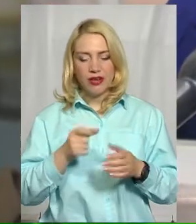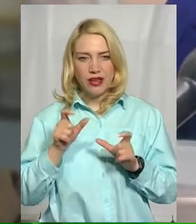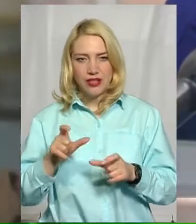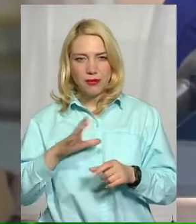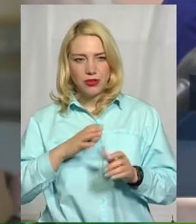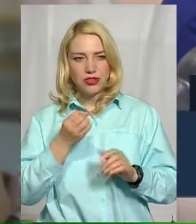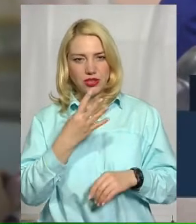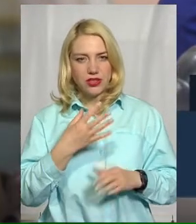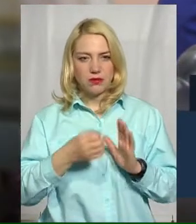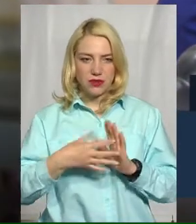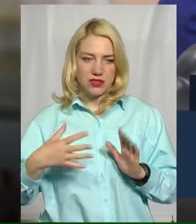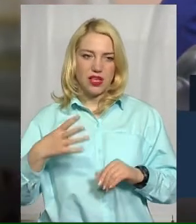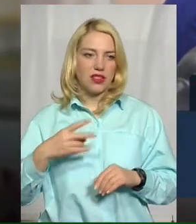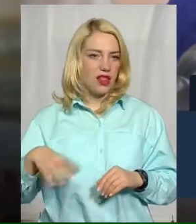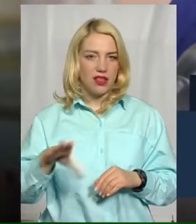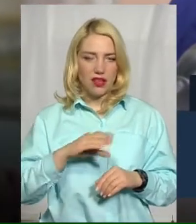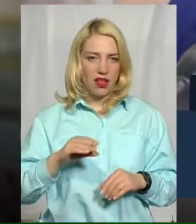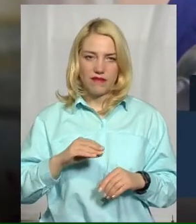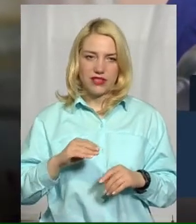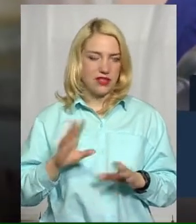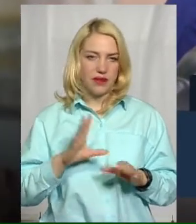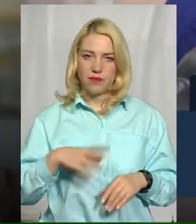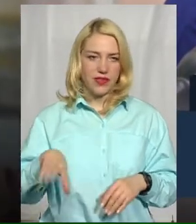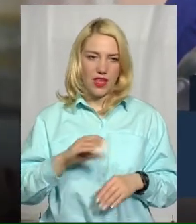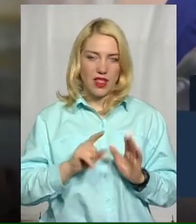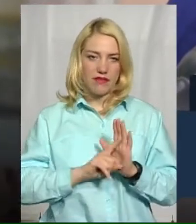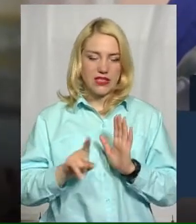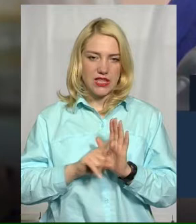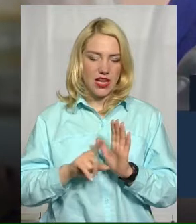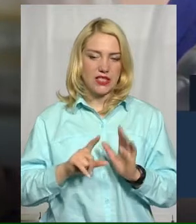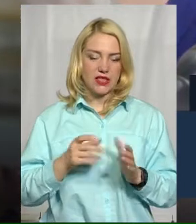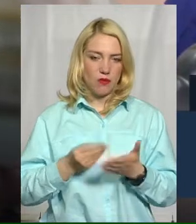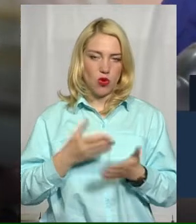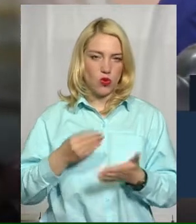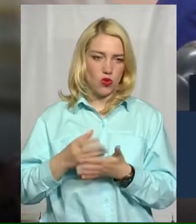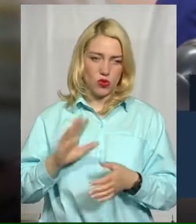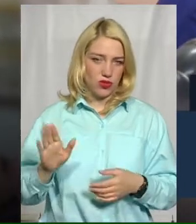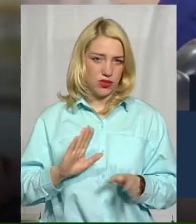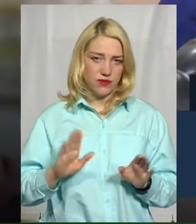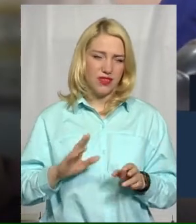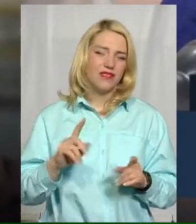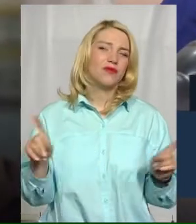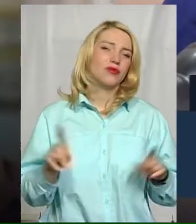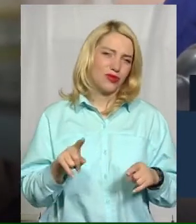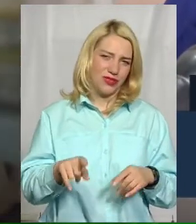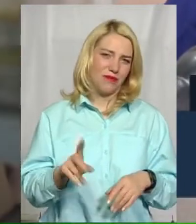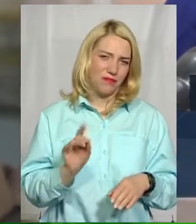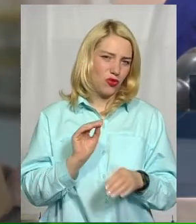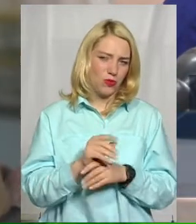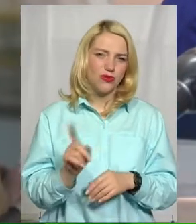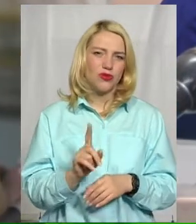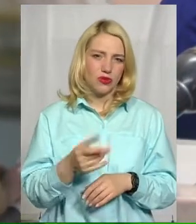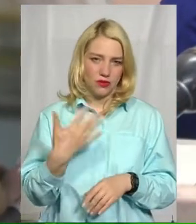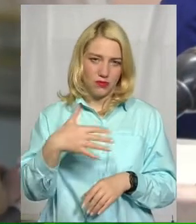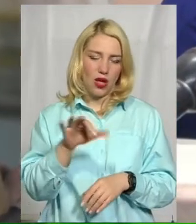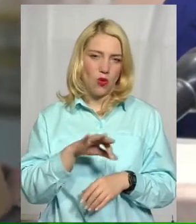Ну, не на всі рейси подорожили. Не на всі? Не на всі. Та там, принципі, боже, що ж там подорожили? Там набагато,